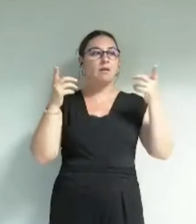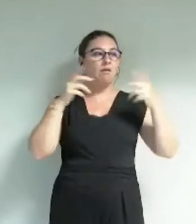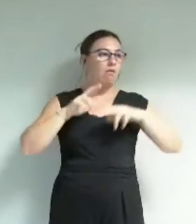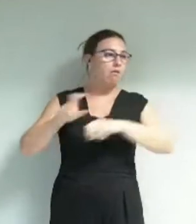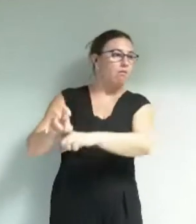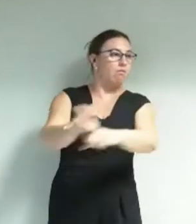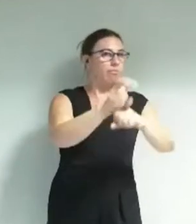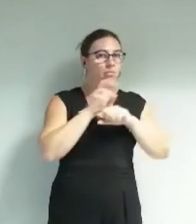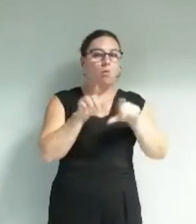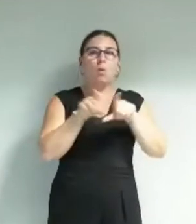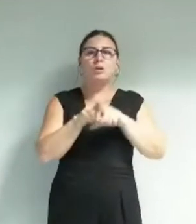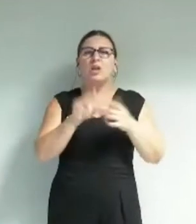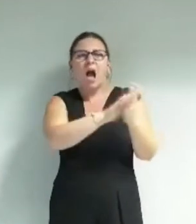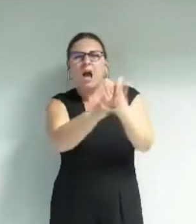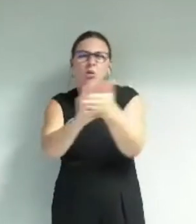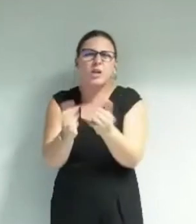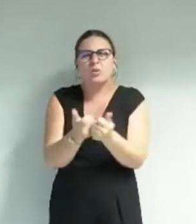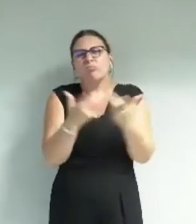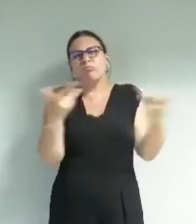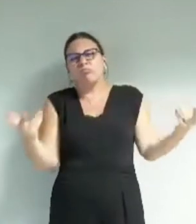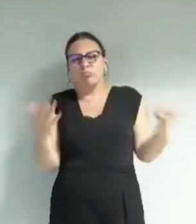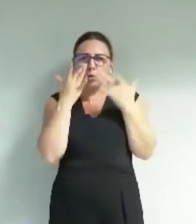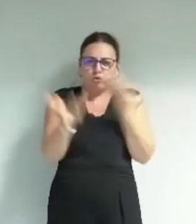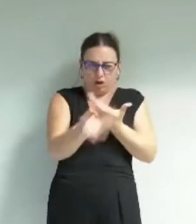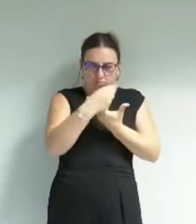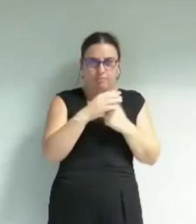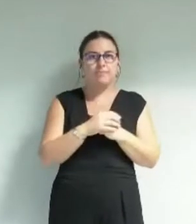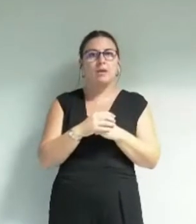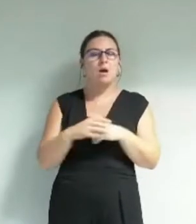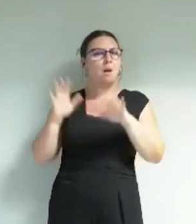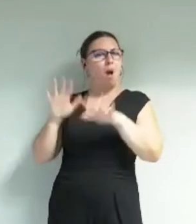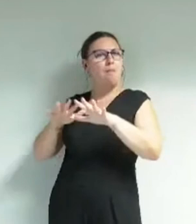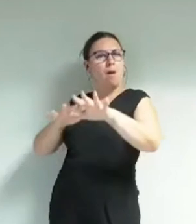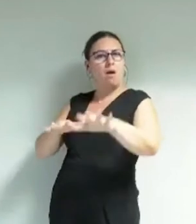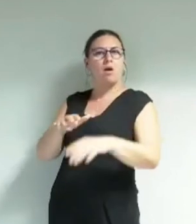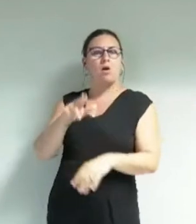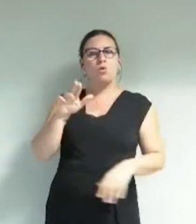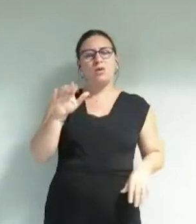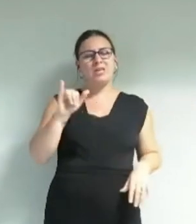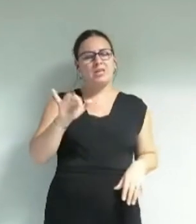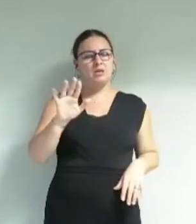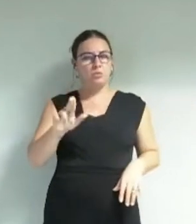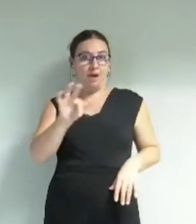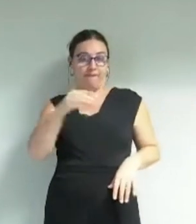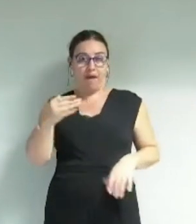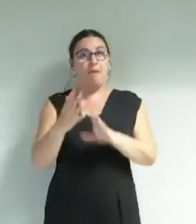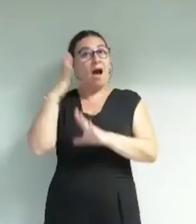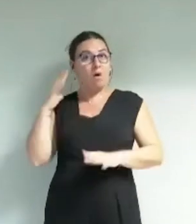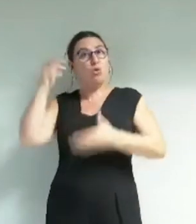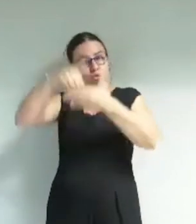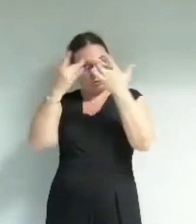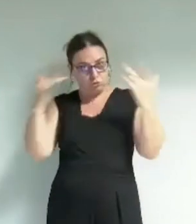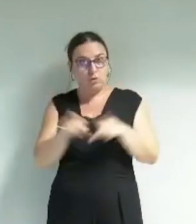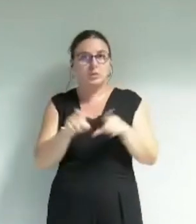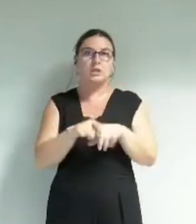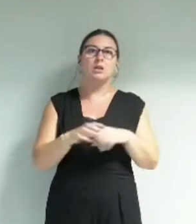répercussion à des dizaines d'associations culturelles l'appel à manifestation pour l'ancien UFM qui compte à un volet culturel l'absence